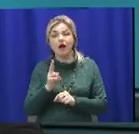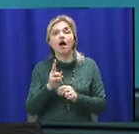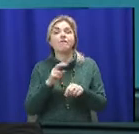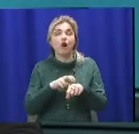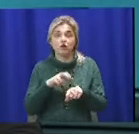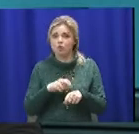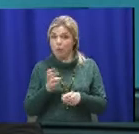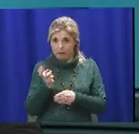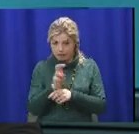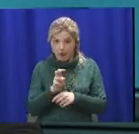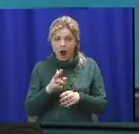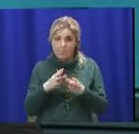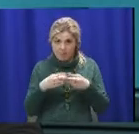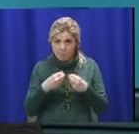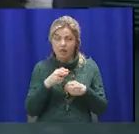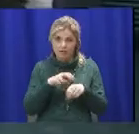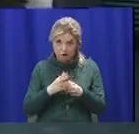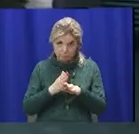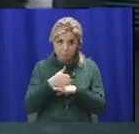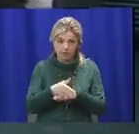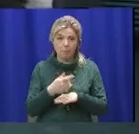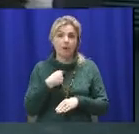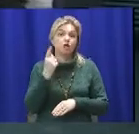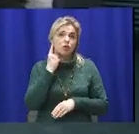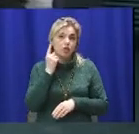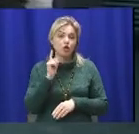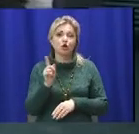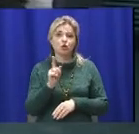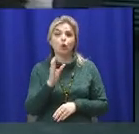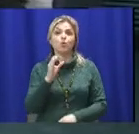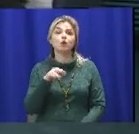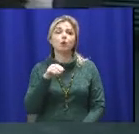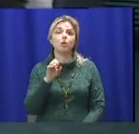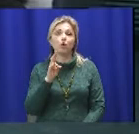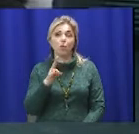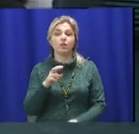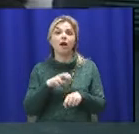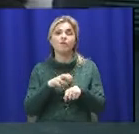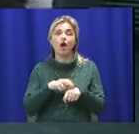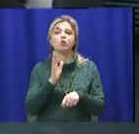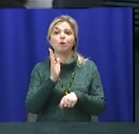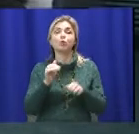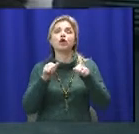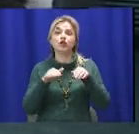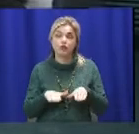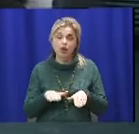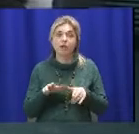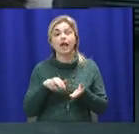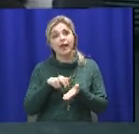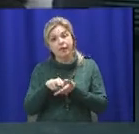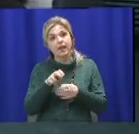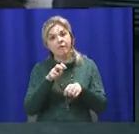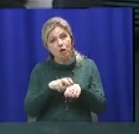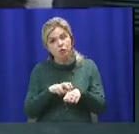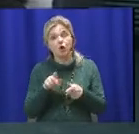прийде или нет? Мы услышали, снова таки, паня Супрон сказала, он будет решать, идти ему,